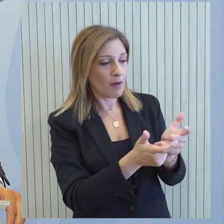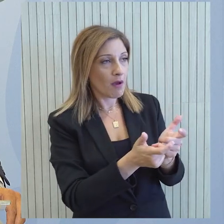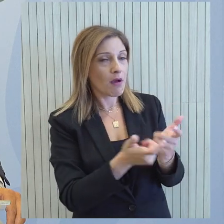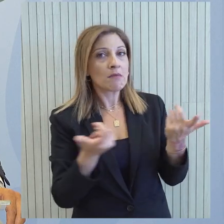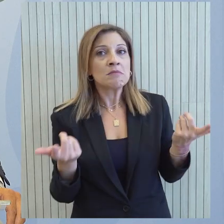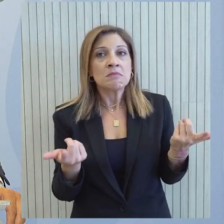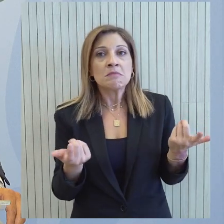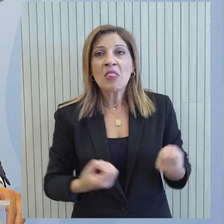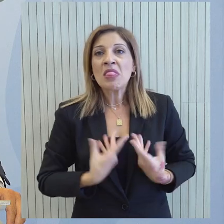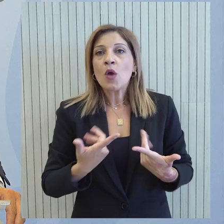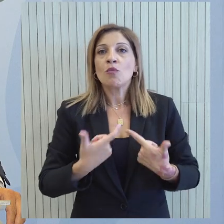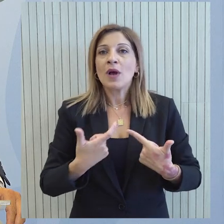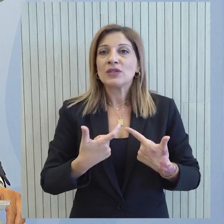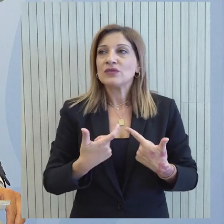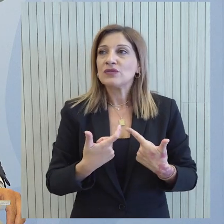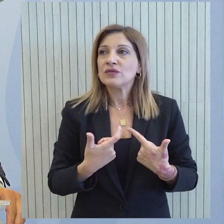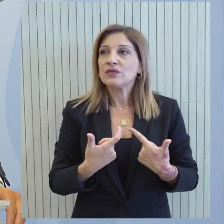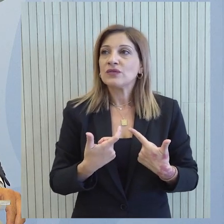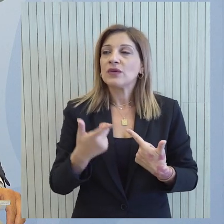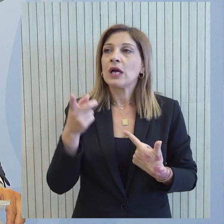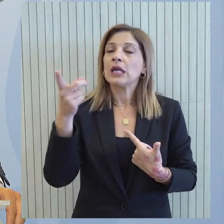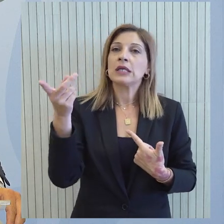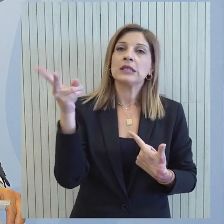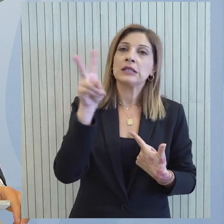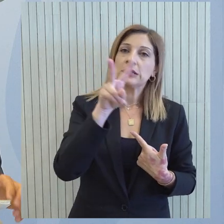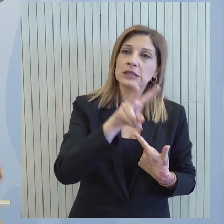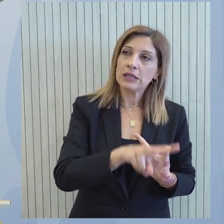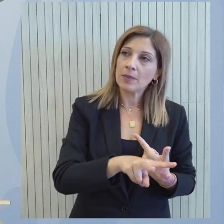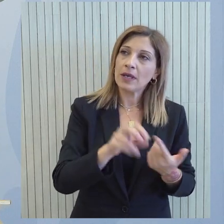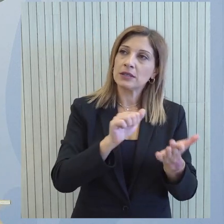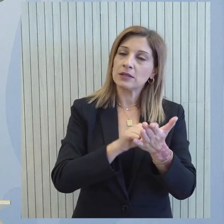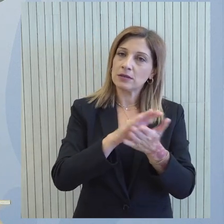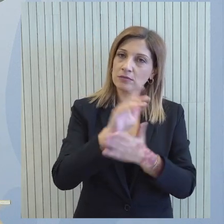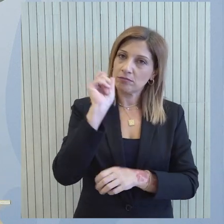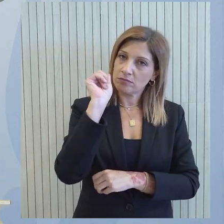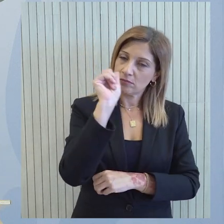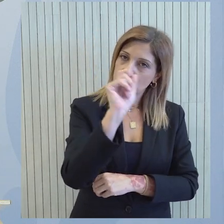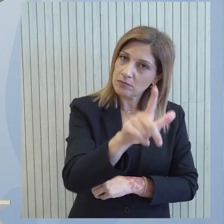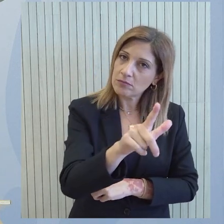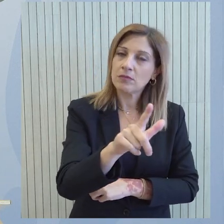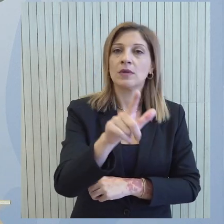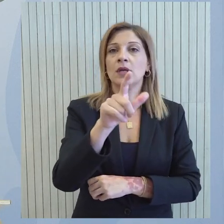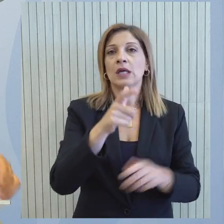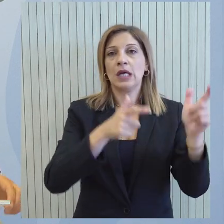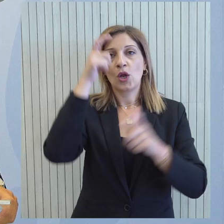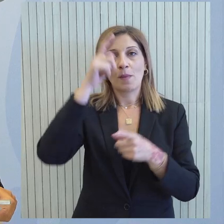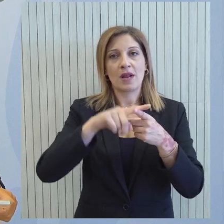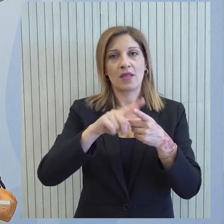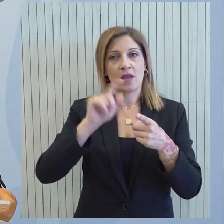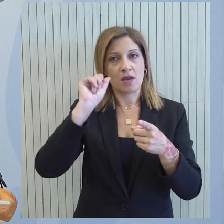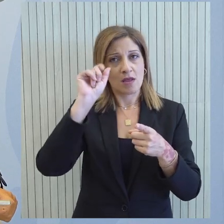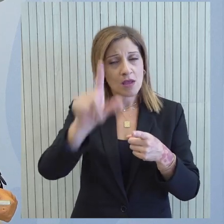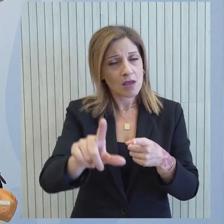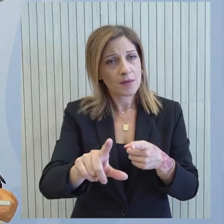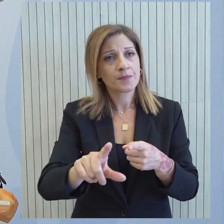Έχει υπάρξει αν δεν κάνω λάθος και σε σχετικό δημοσίυμα για επιστολή που στάλεκε και στον κύριο Κόλιν Στιούαρτ για το συγκεκριμένο